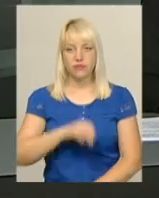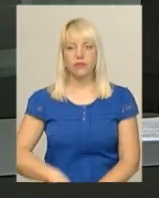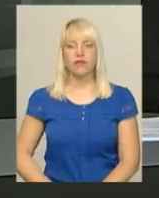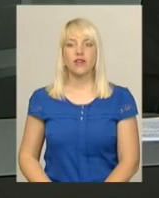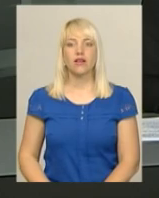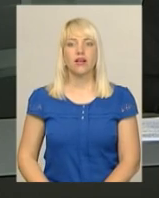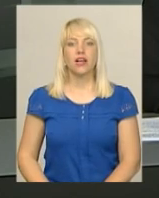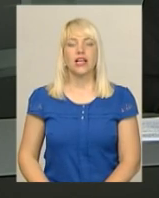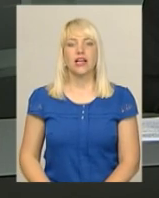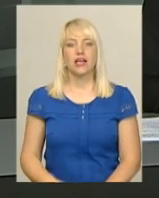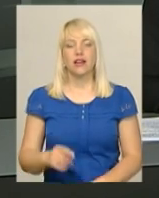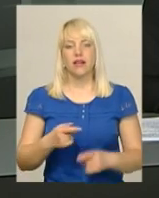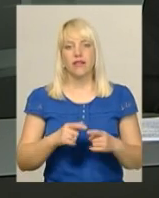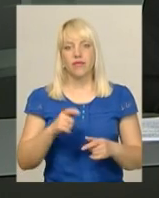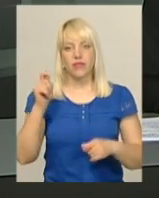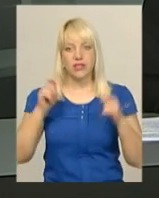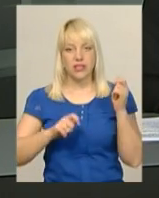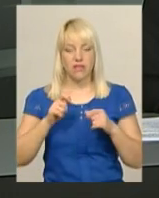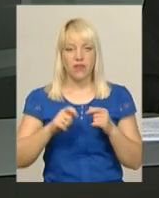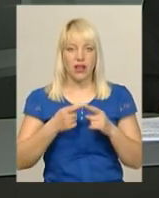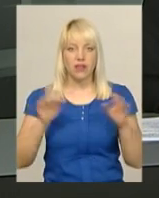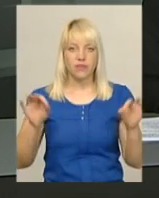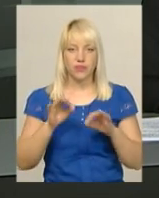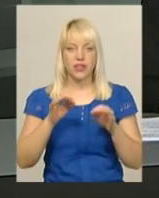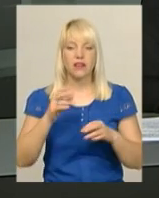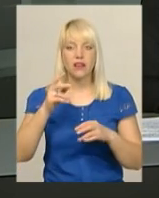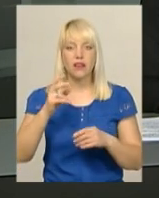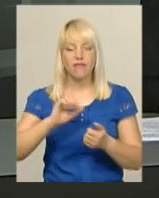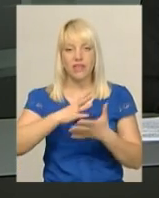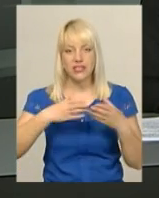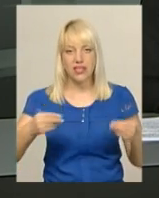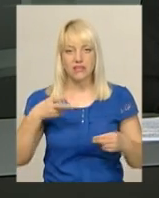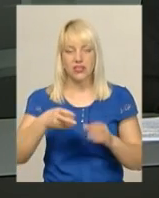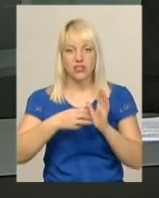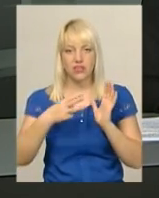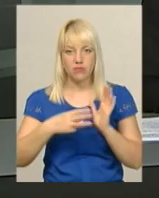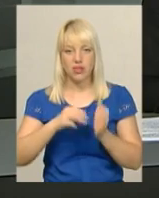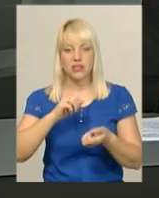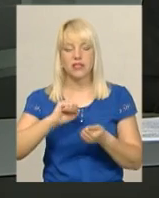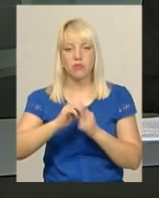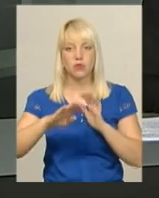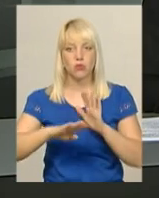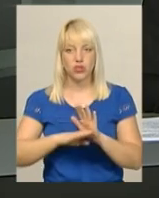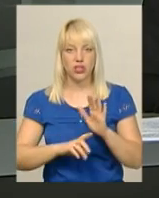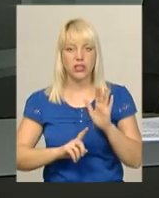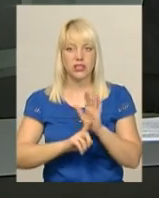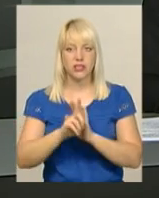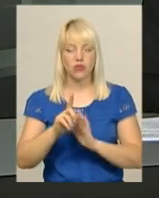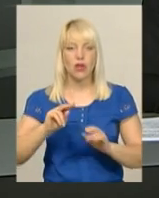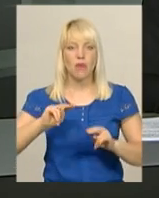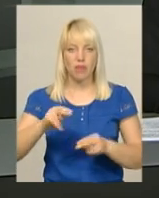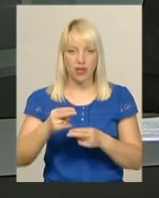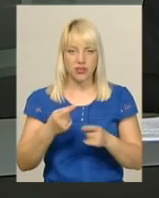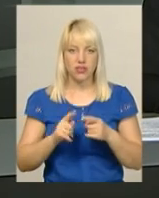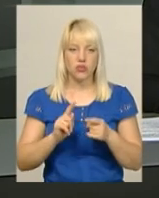Гранд-фест «Кам'янець» весна 2018 стартує 5 травня у місті Надсмотрича. Як розповіла директор департаменту